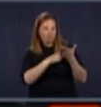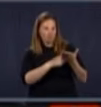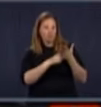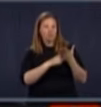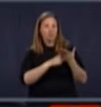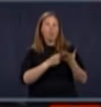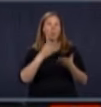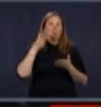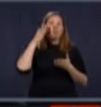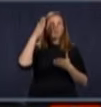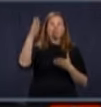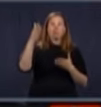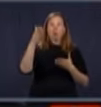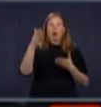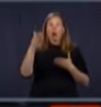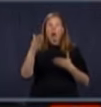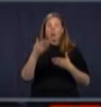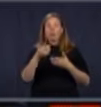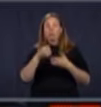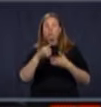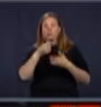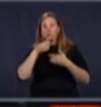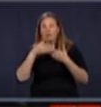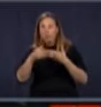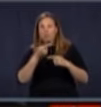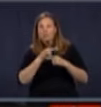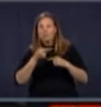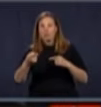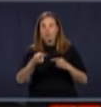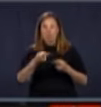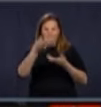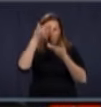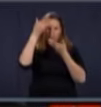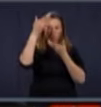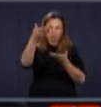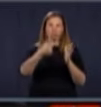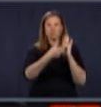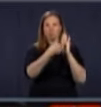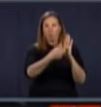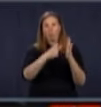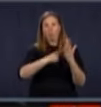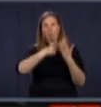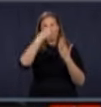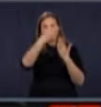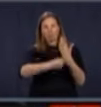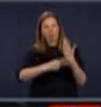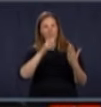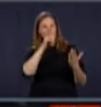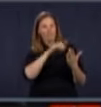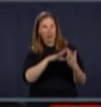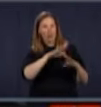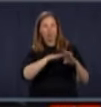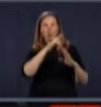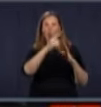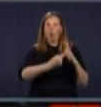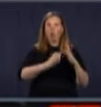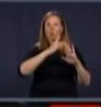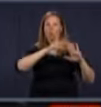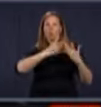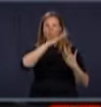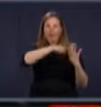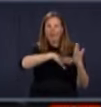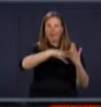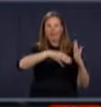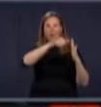présenter dans les prochains jours un plan plus détaillé de la reprise des chirurgies au Québec, avec un calendrier